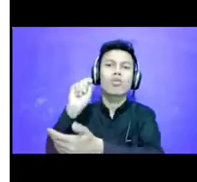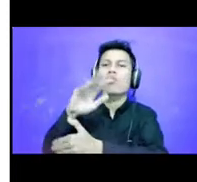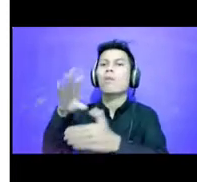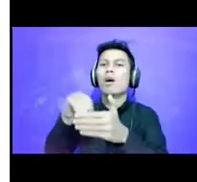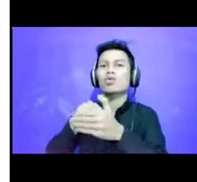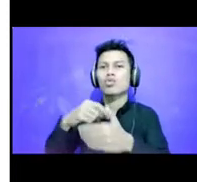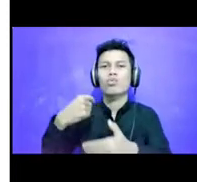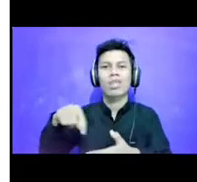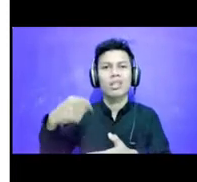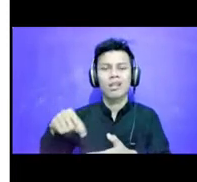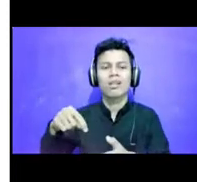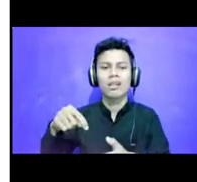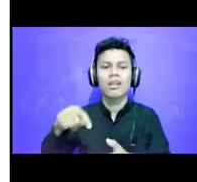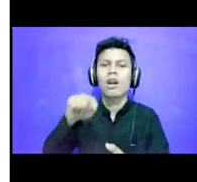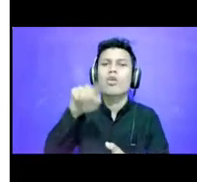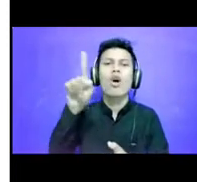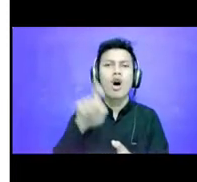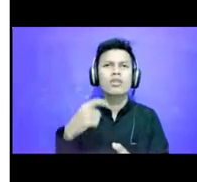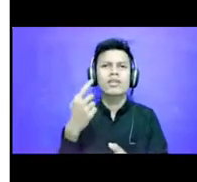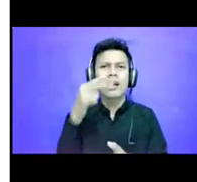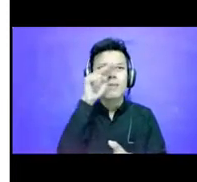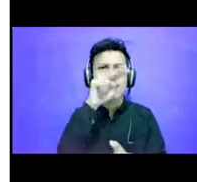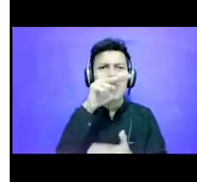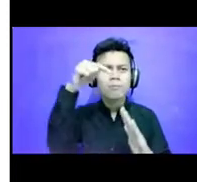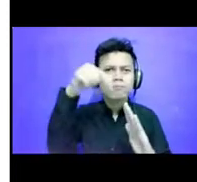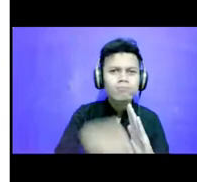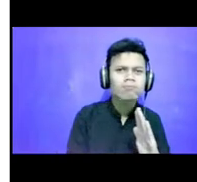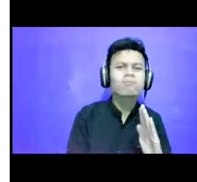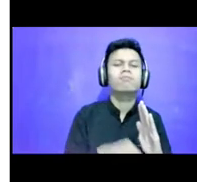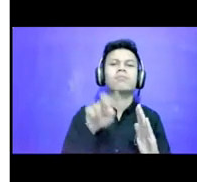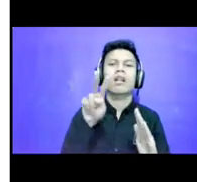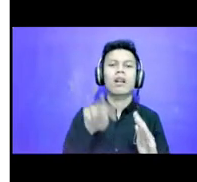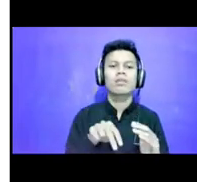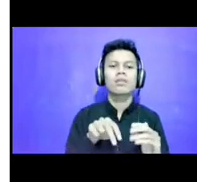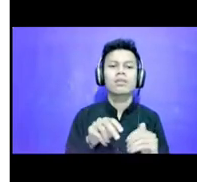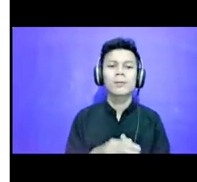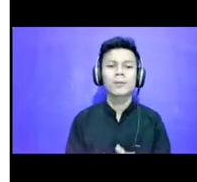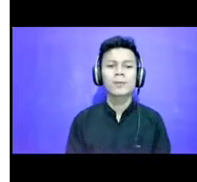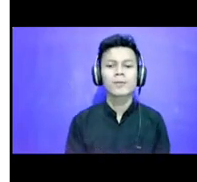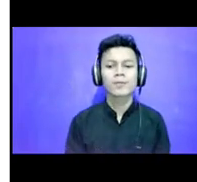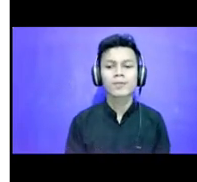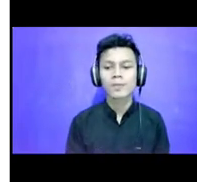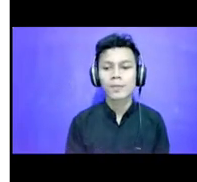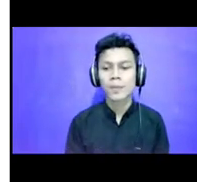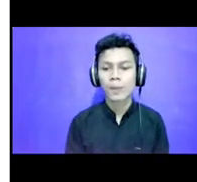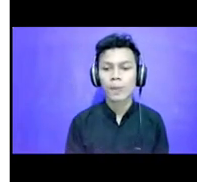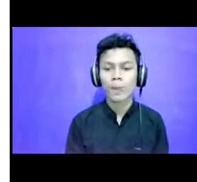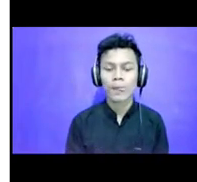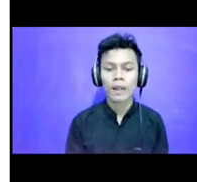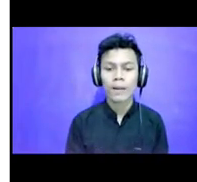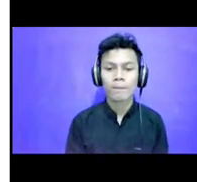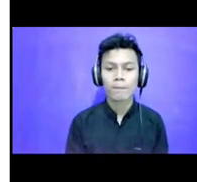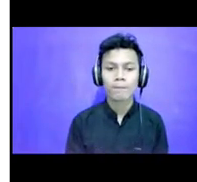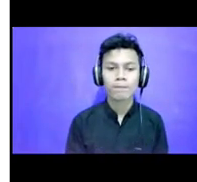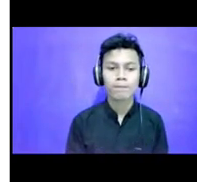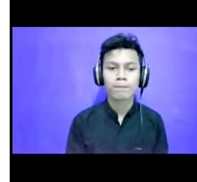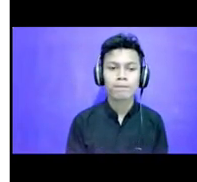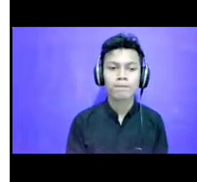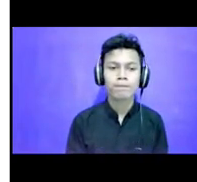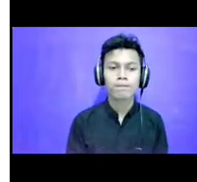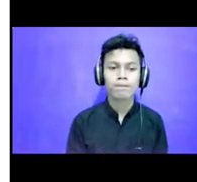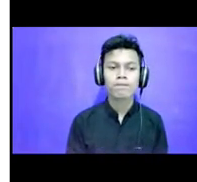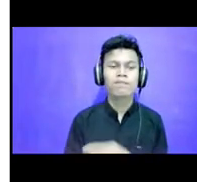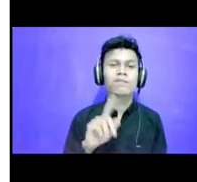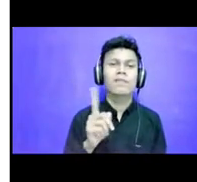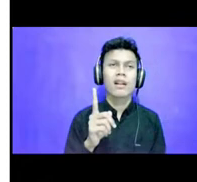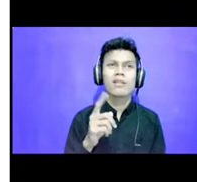Nah ini harus kita lihat secara lebih menyeluruh Nah ada juga pendapat yang